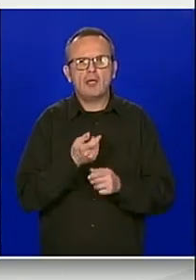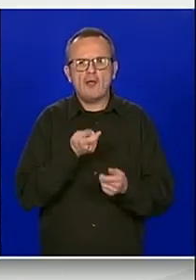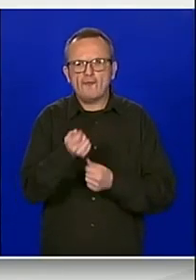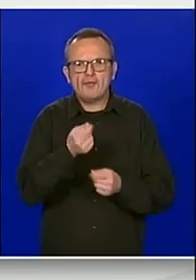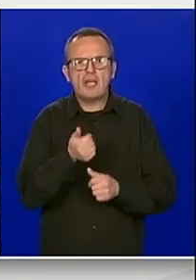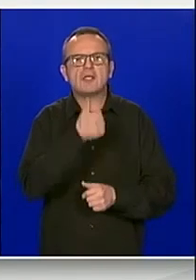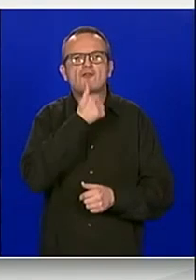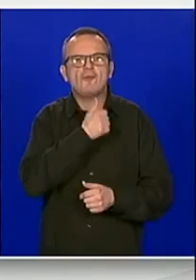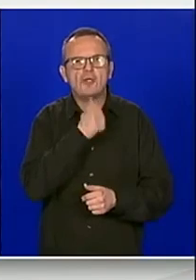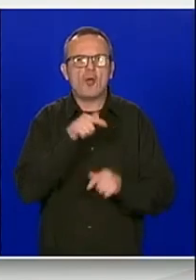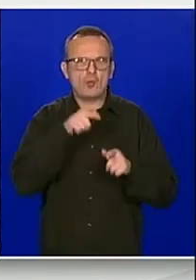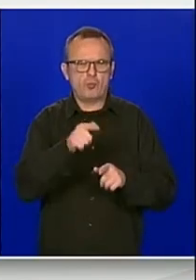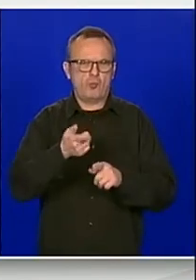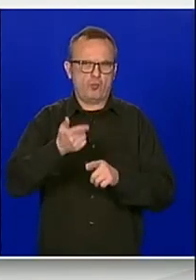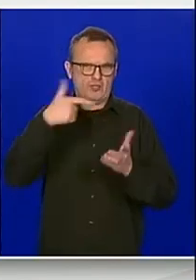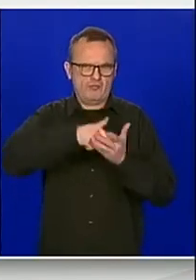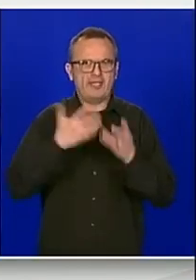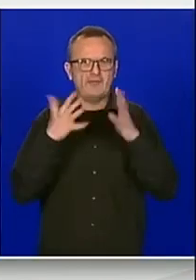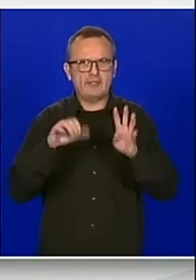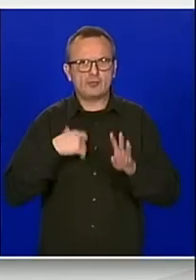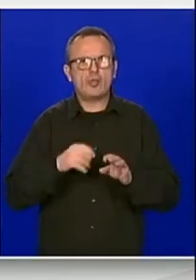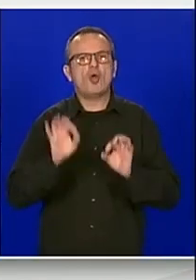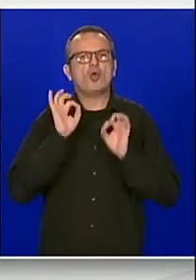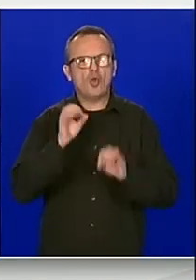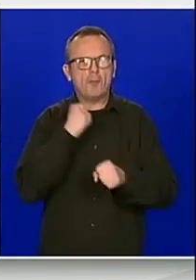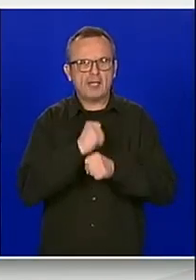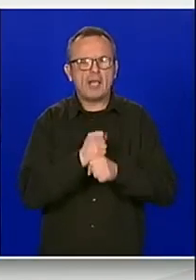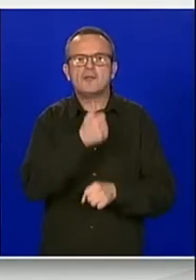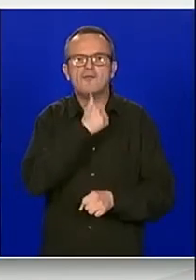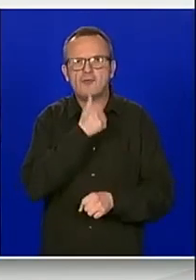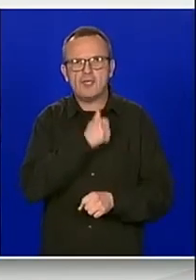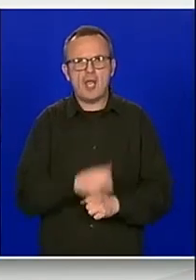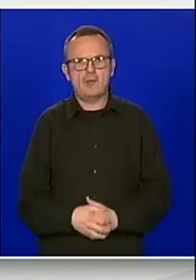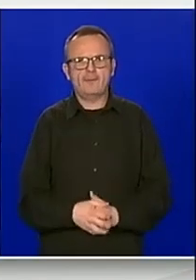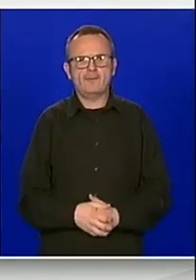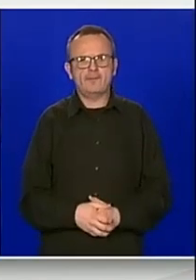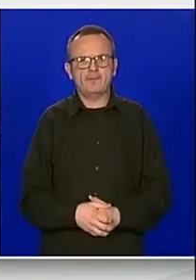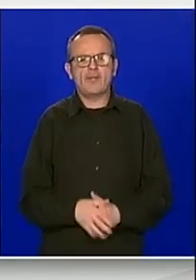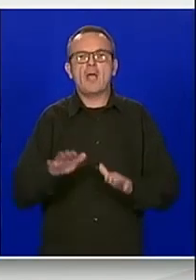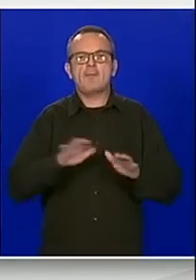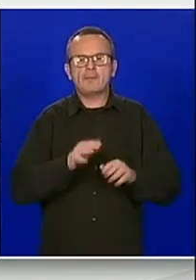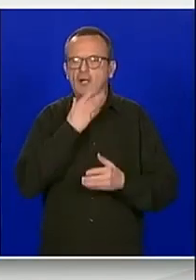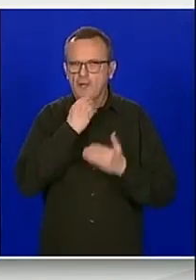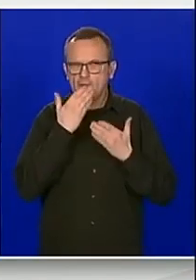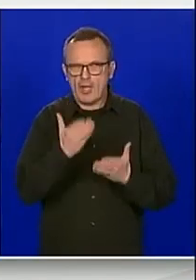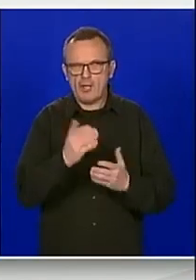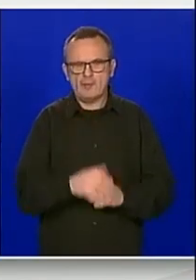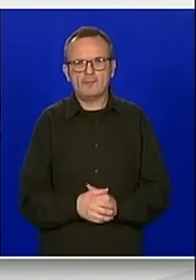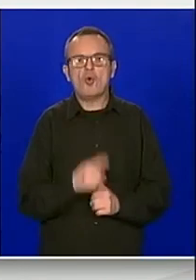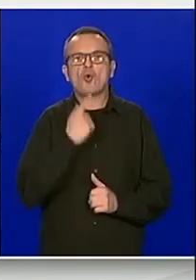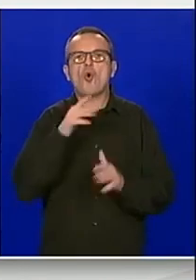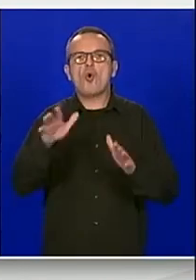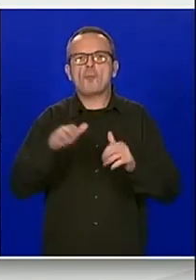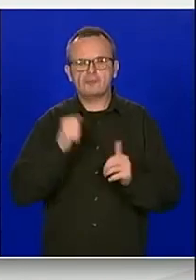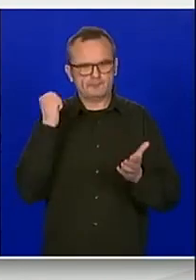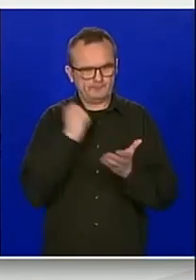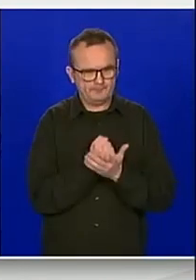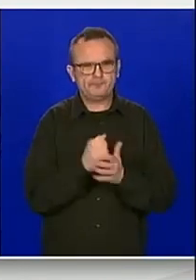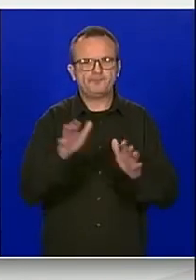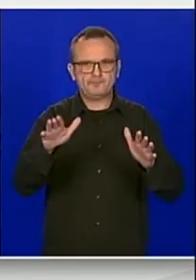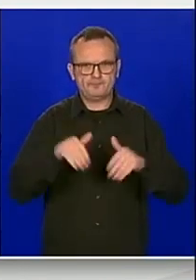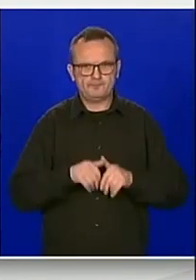završila. Hvala lijepo. Hvala vam lijepa, ministroj Marić, tko je za? Konstatiram da smo